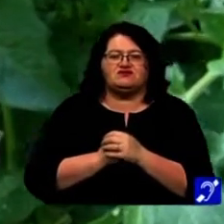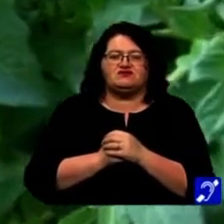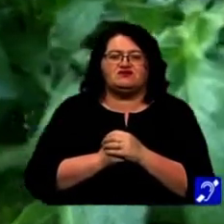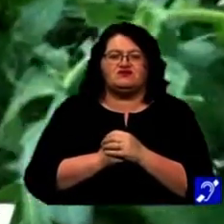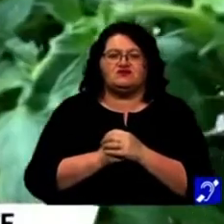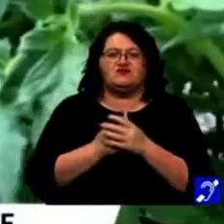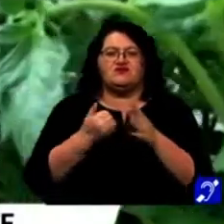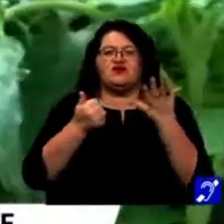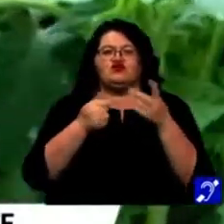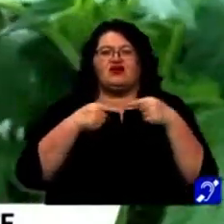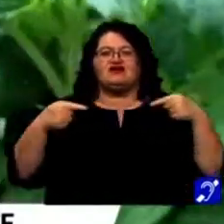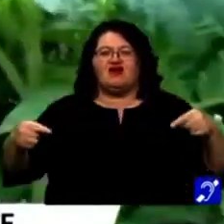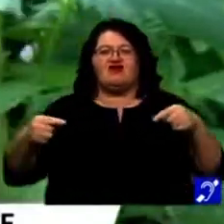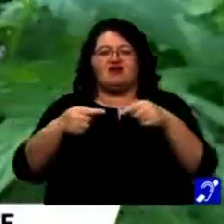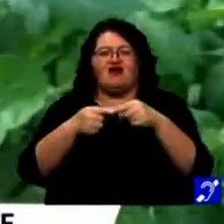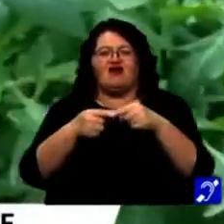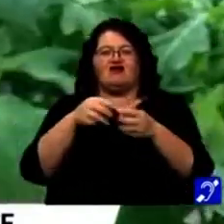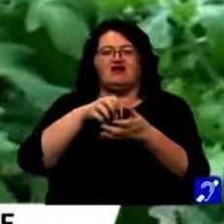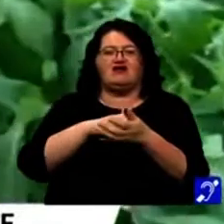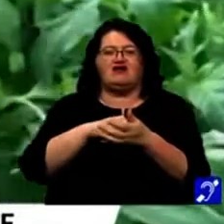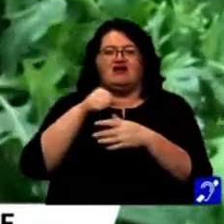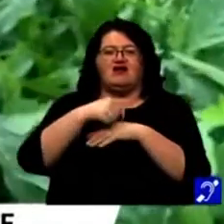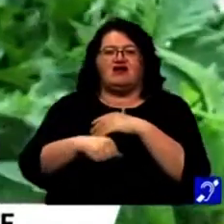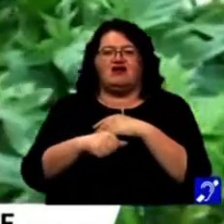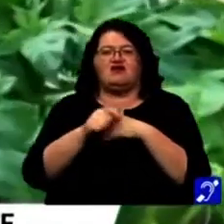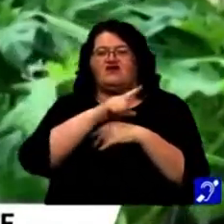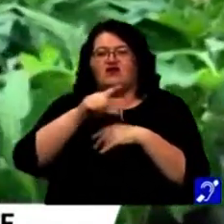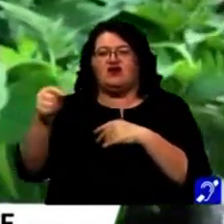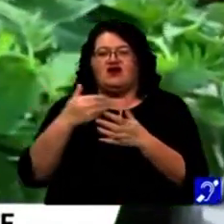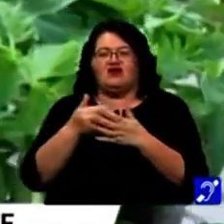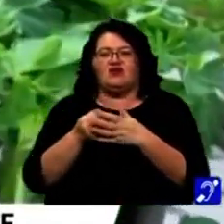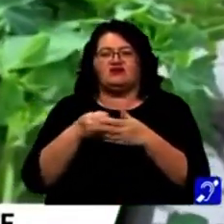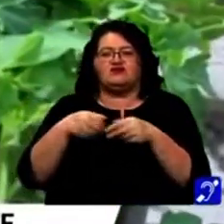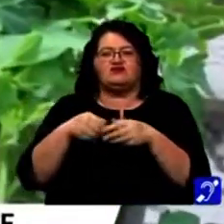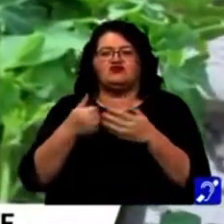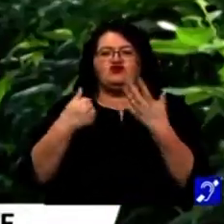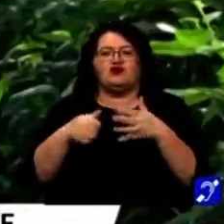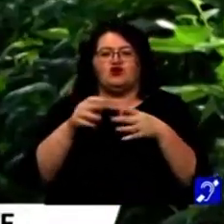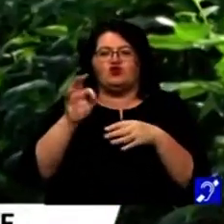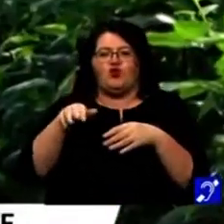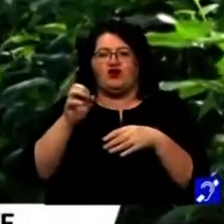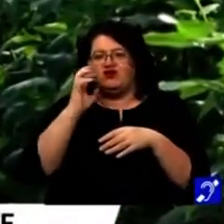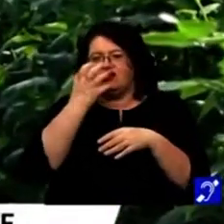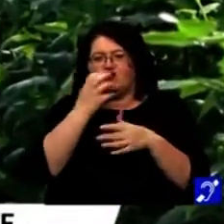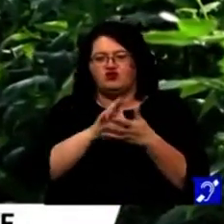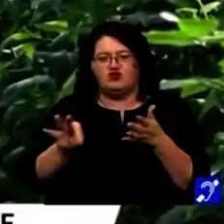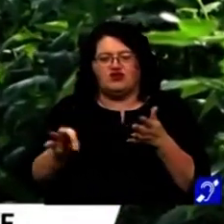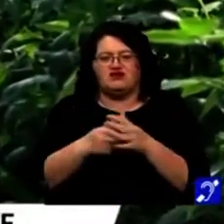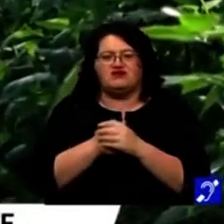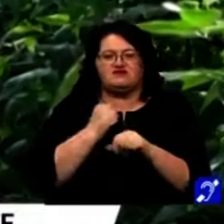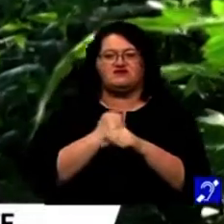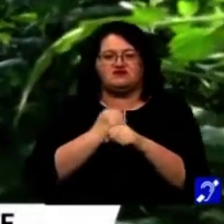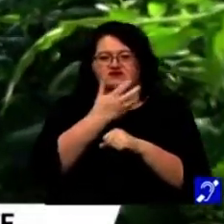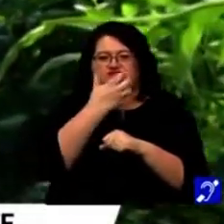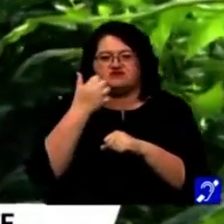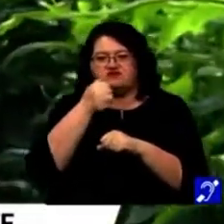Întinse pe șase hectare, din serele din Comuna Rădeană, Dorobanți vor pleca spre consum peste 600 de tone de roșii. Serele au fost